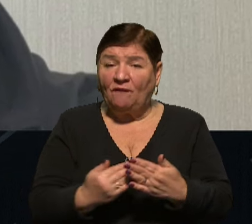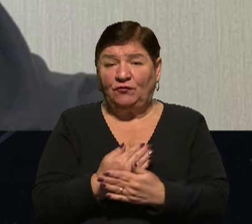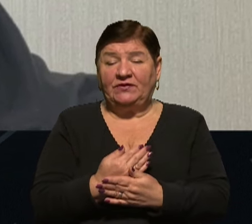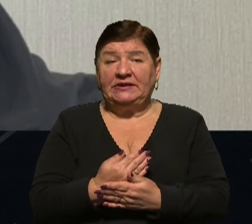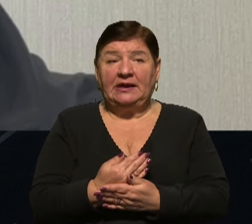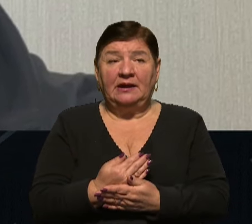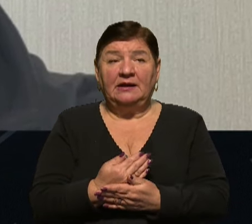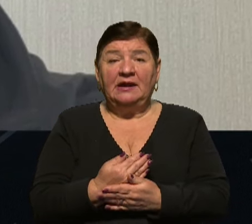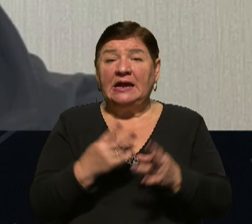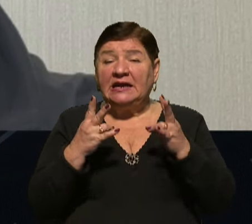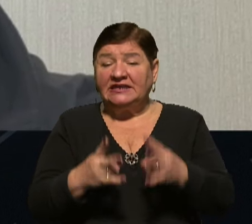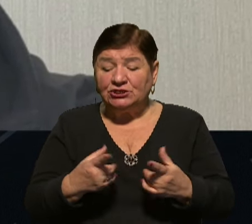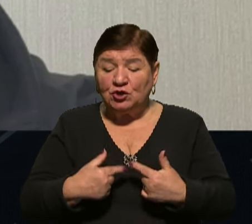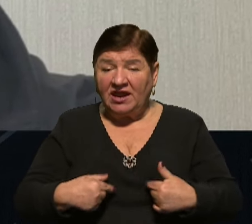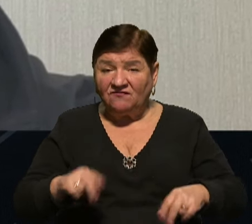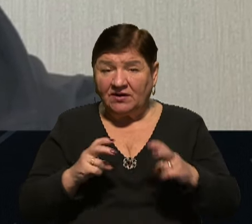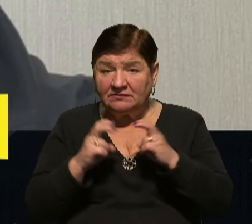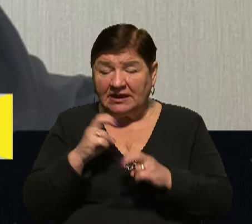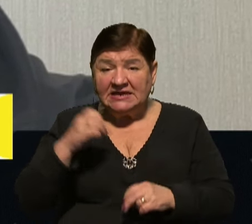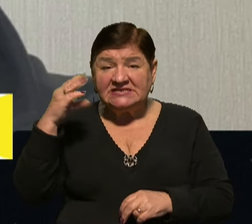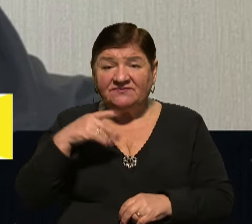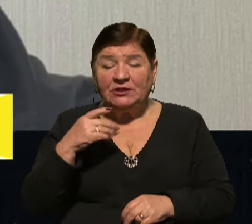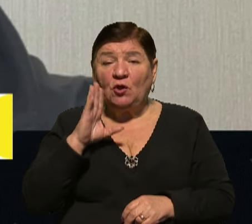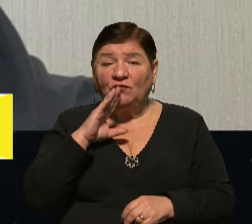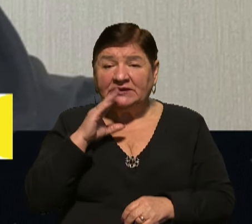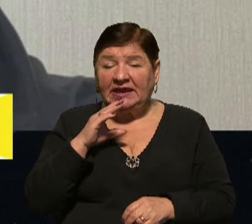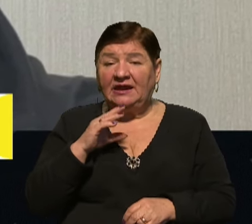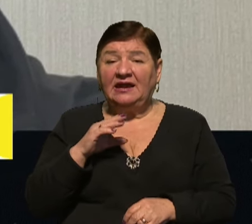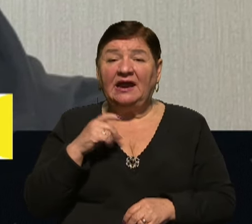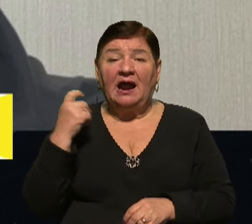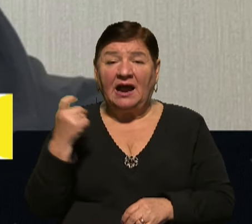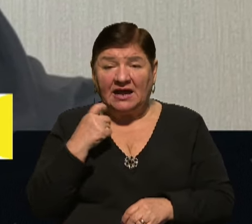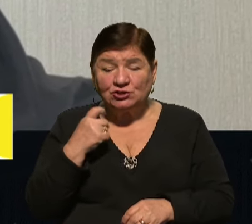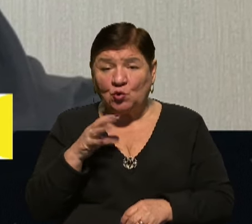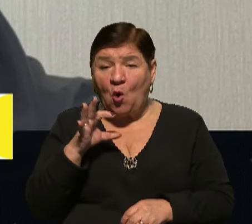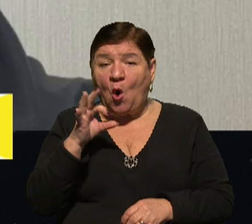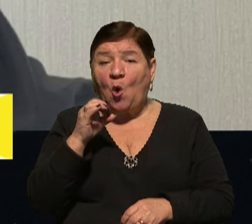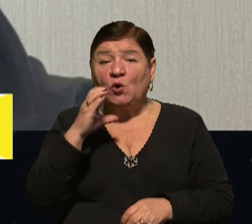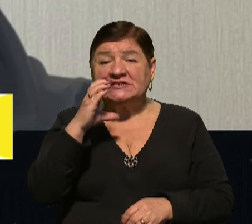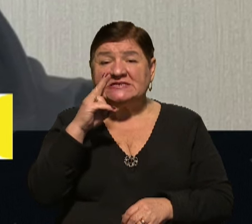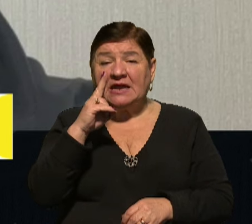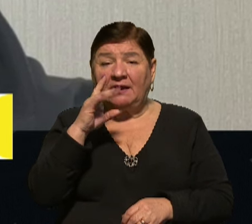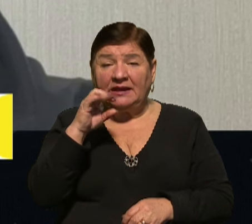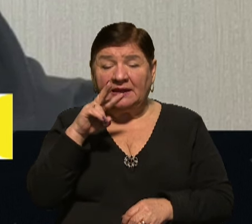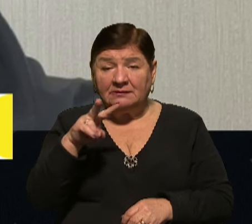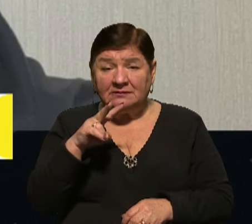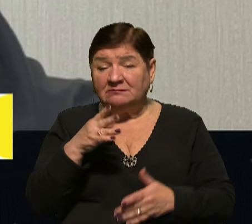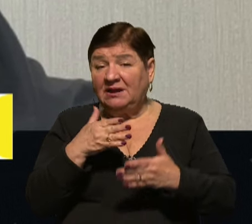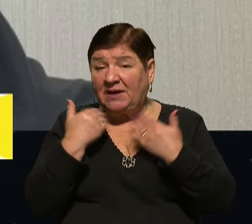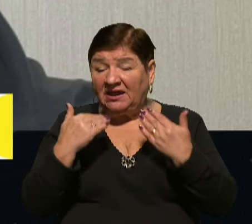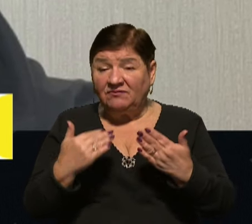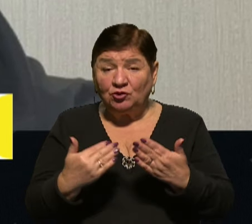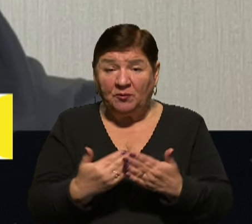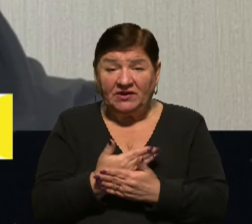критичної інфраструктури, світла, води, газу на лівому березі річки Оскіл по трьом громадам. Немає відновити,